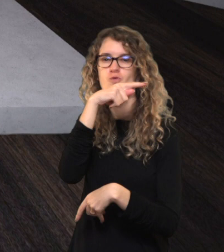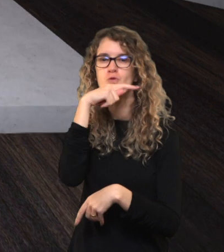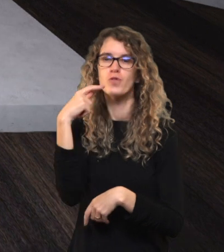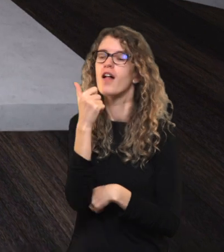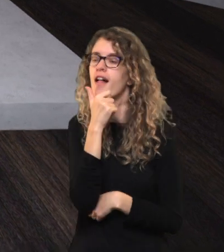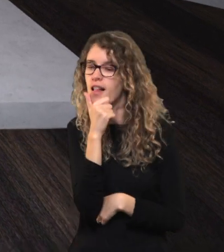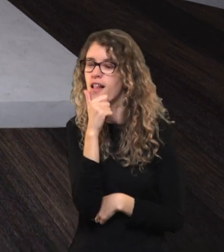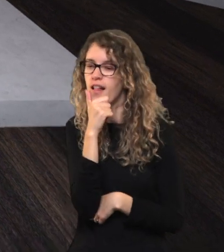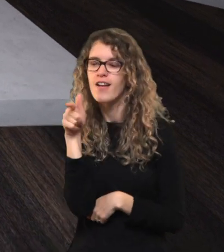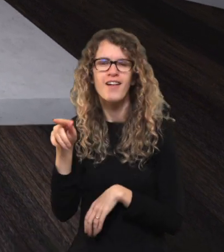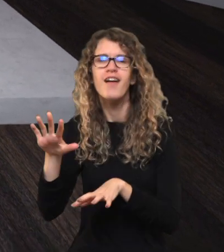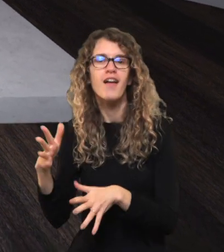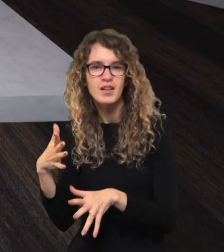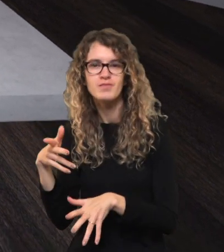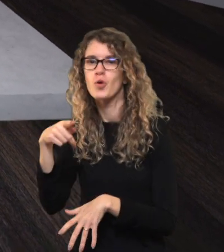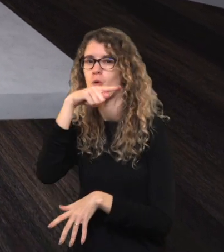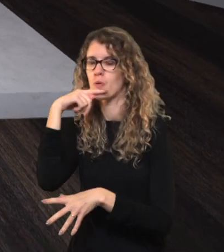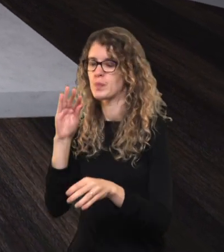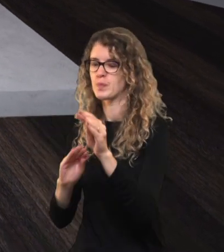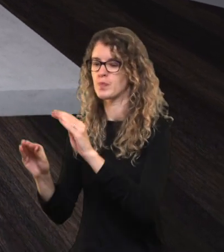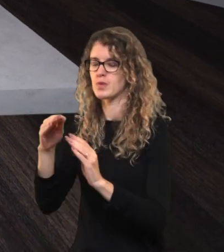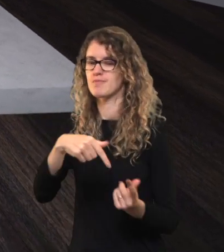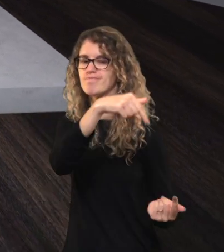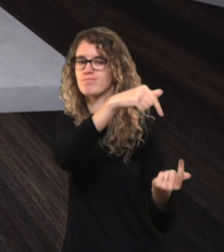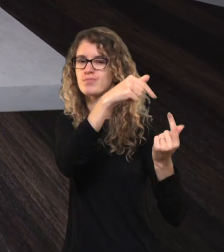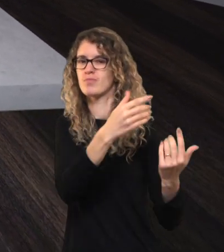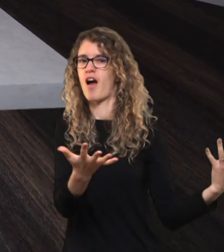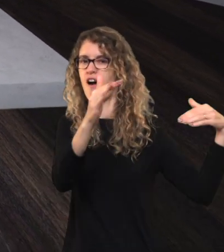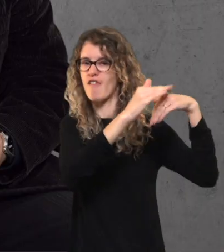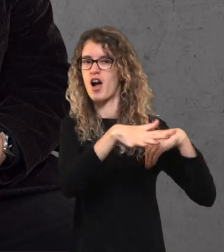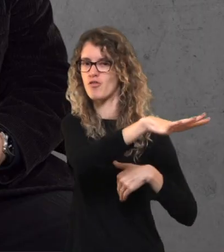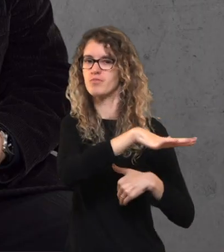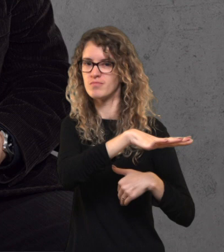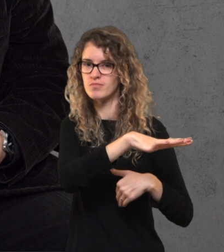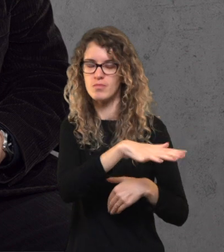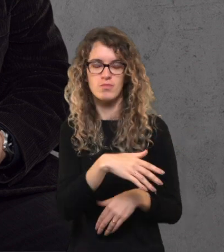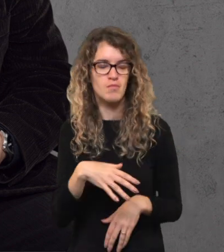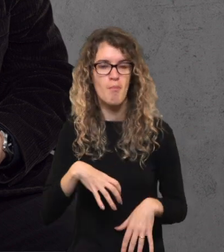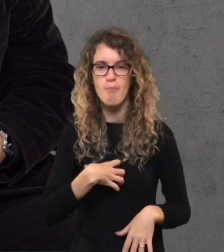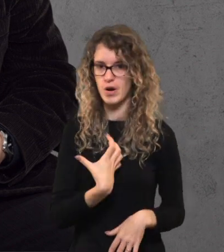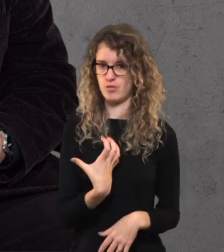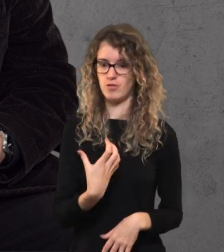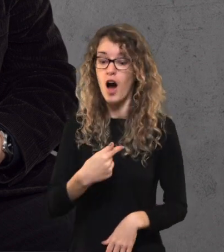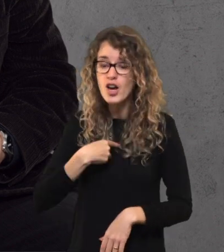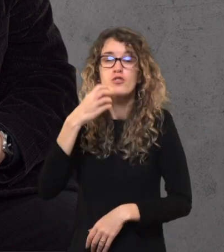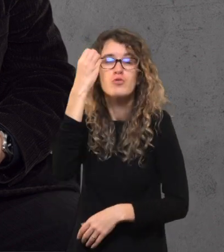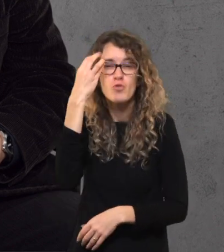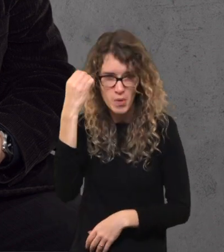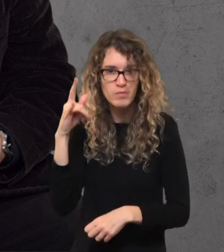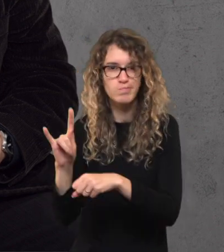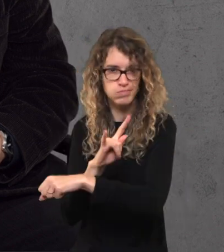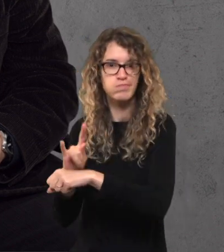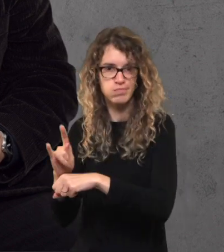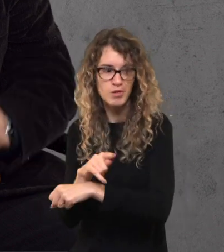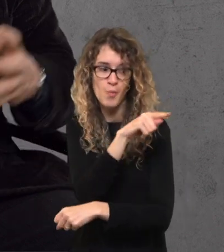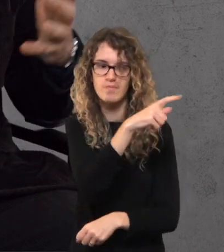pasižiūrėti ir aš atiudėjai. Tai yra specialiai vakarų visuomeniai subalansuotas produktas. Tai baisu, bet aš supratau, kad aš tai suprantu,